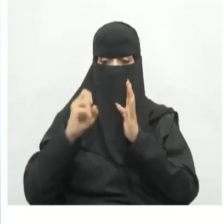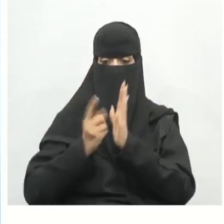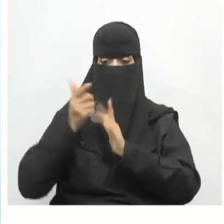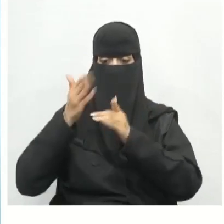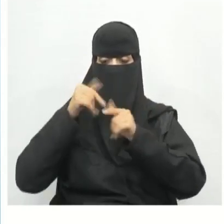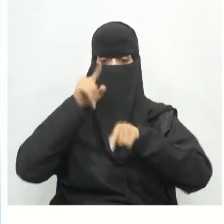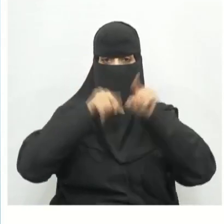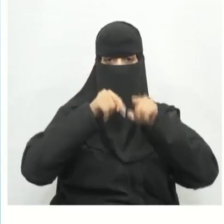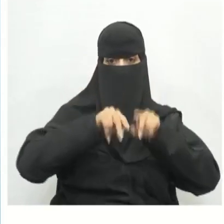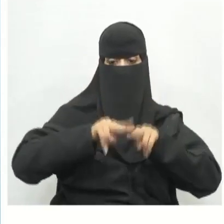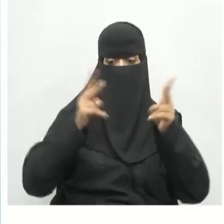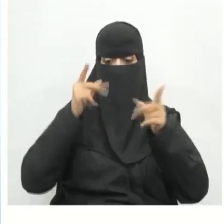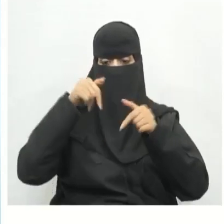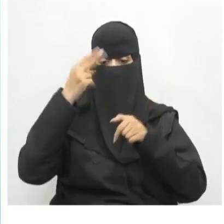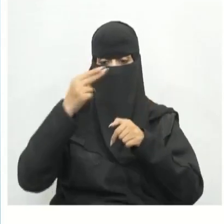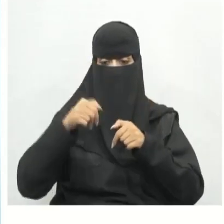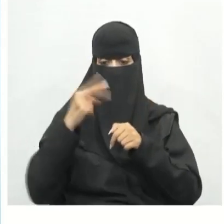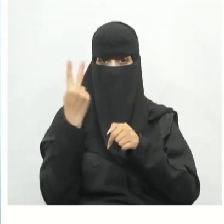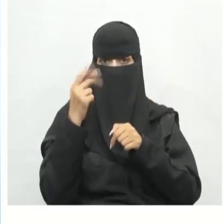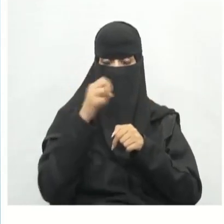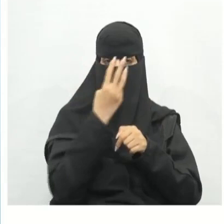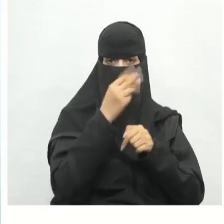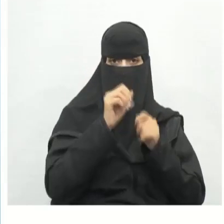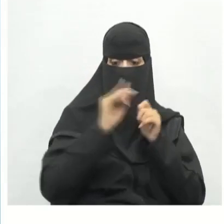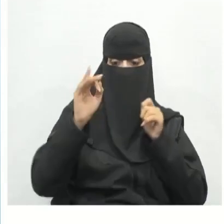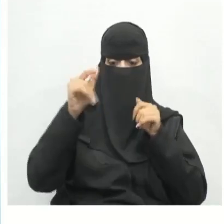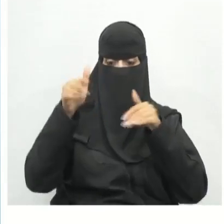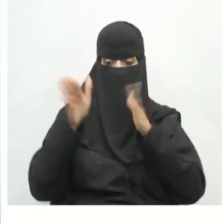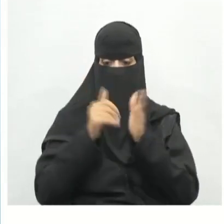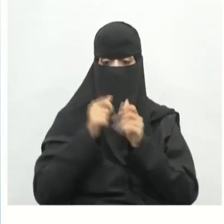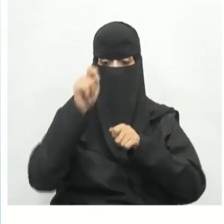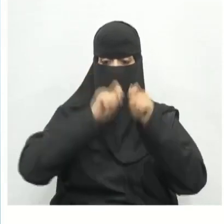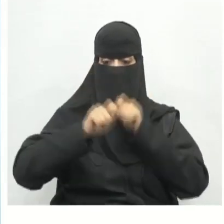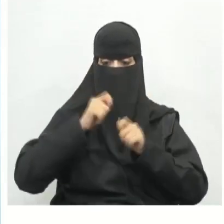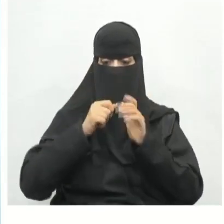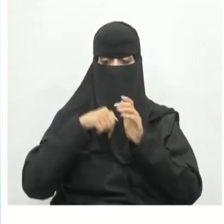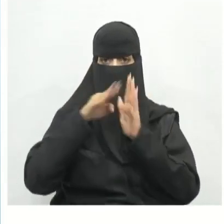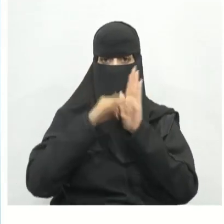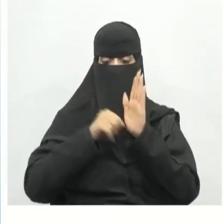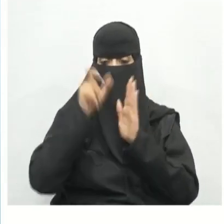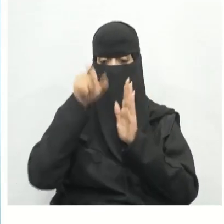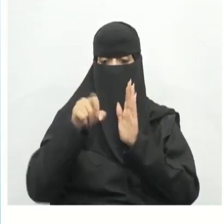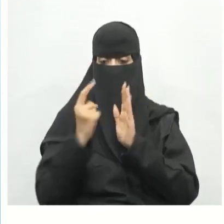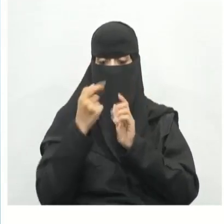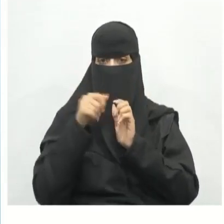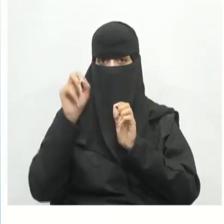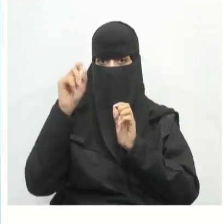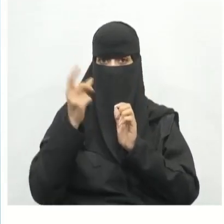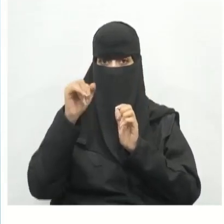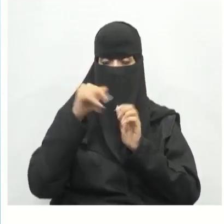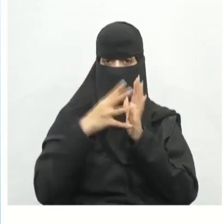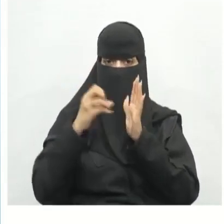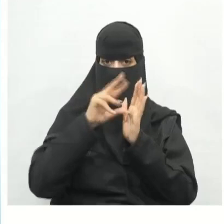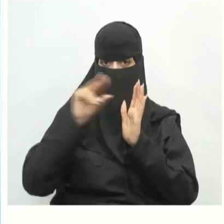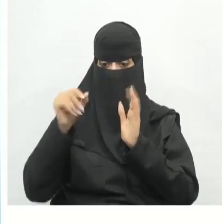الأولية يميز الاختلافات بين الرسومات تنائية وثلاثية الأبعاد يستخدم برنامج فريكاد للنمذجة